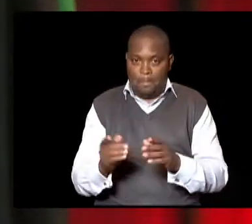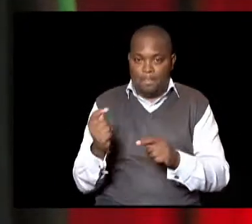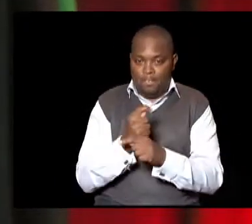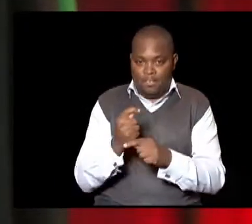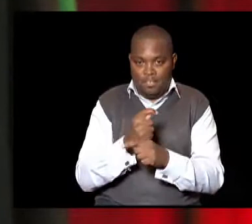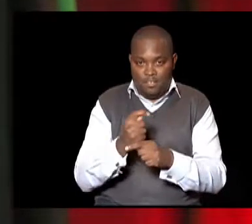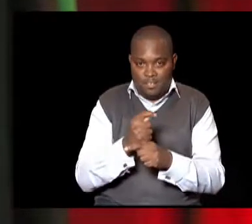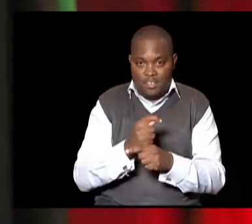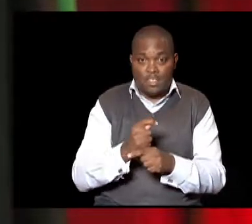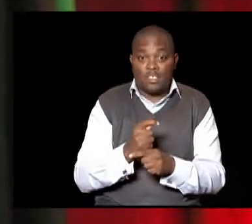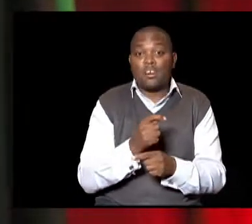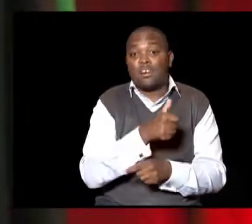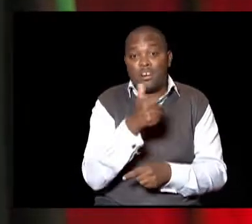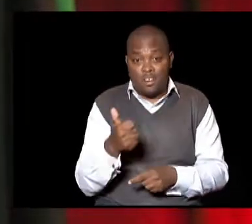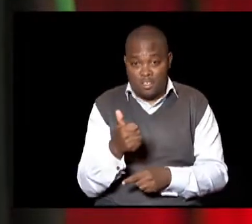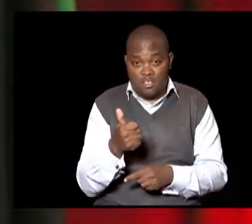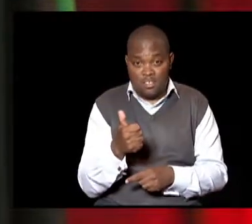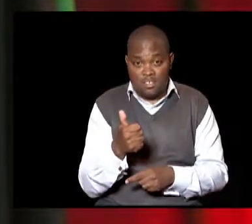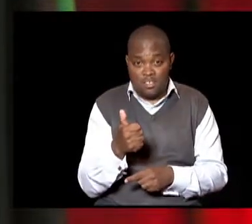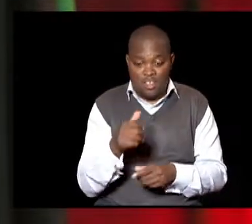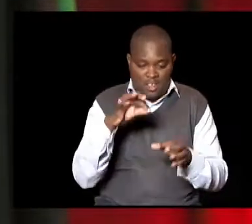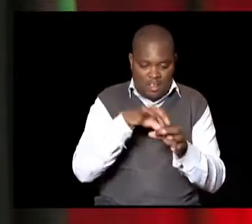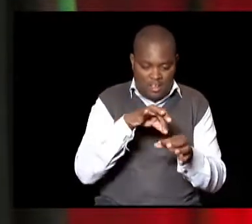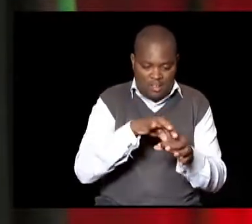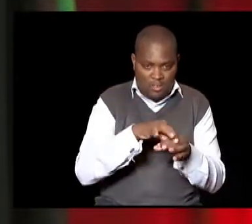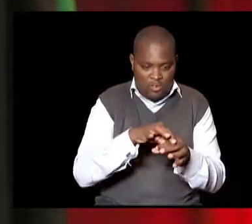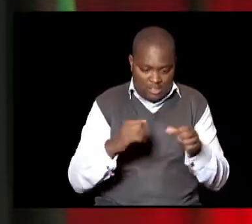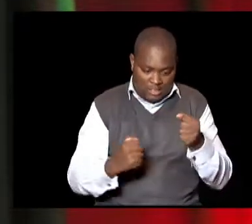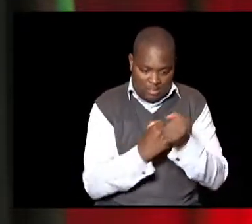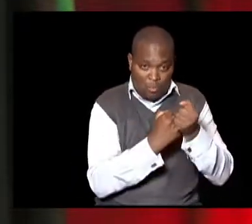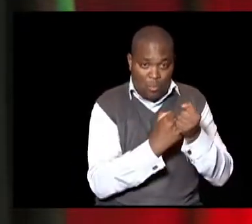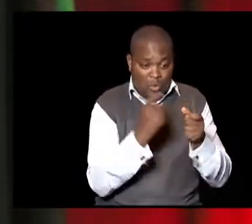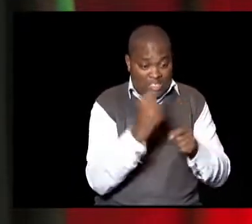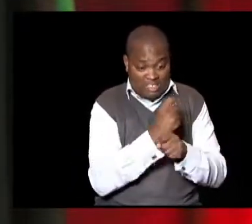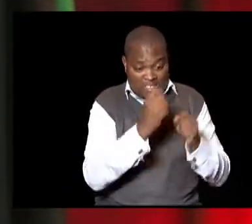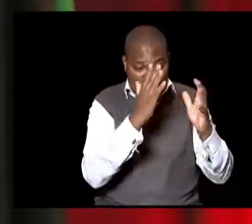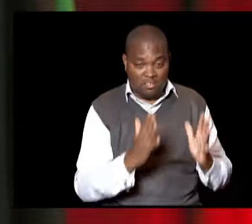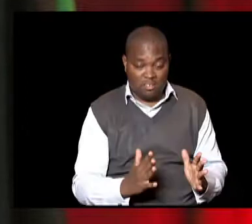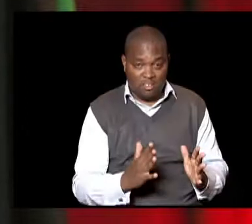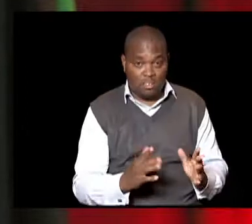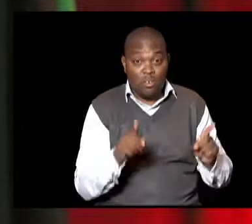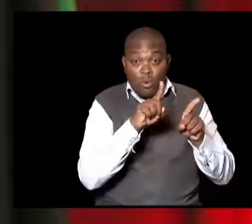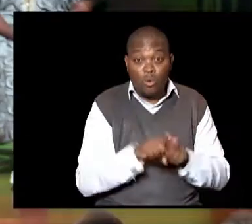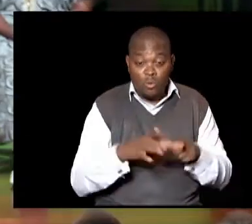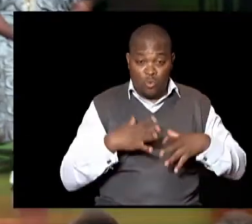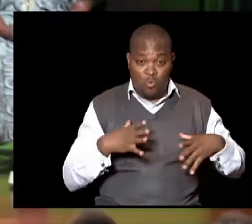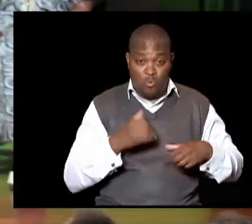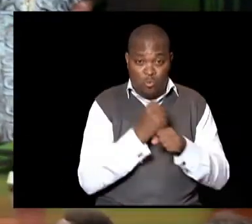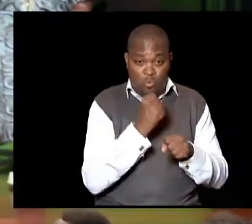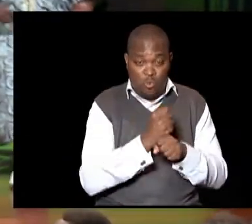ICT Yabao Watu support Huko grassroot Mashinari Ili mitambo Ikikuwa na shida Kidogo